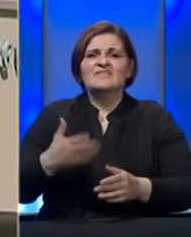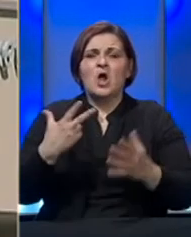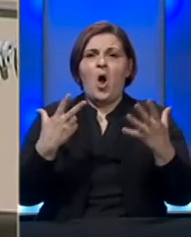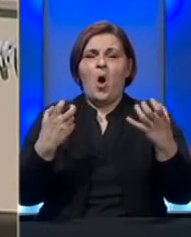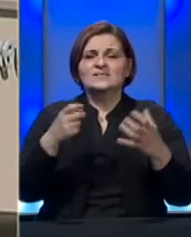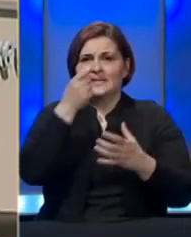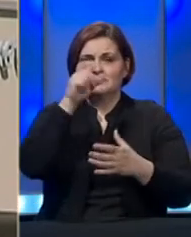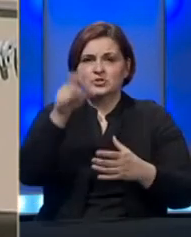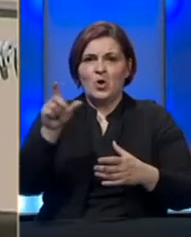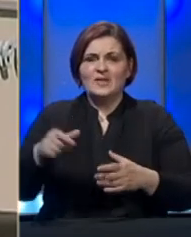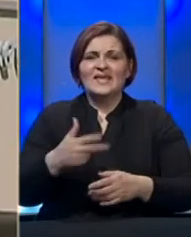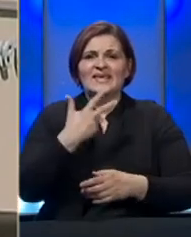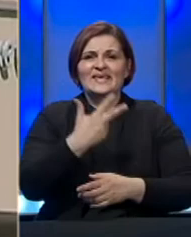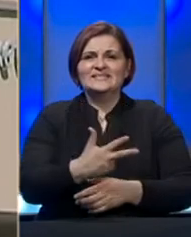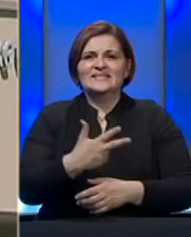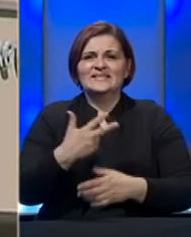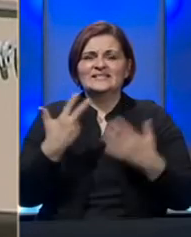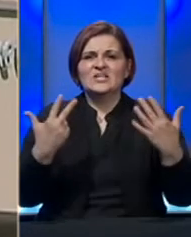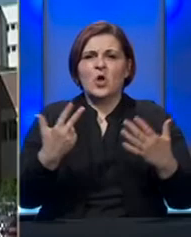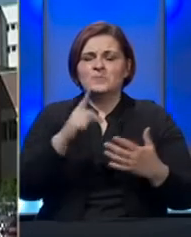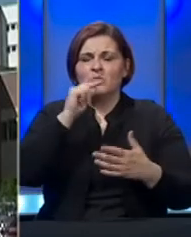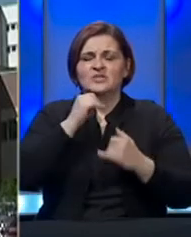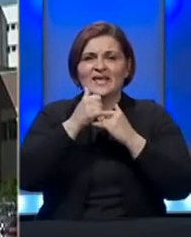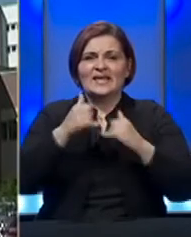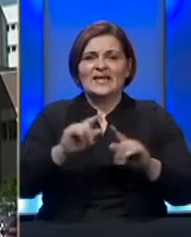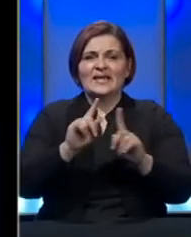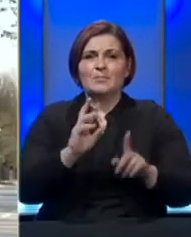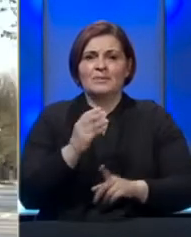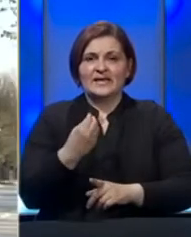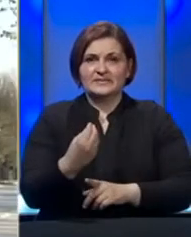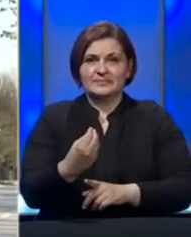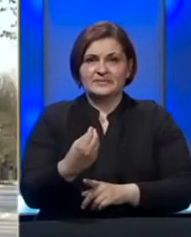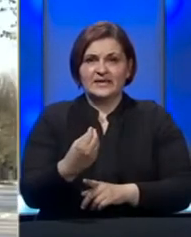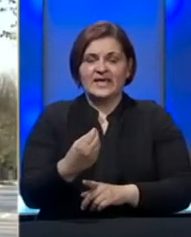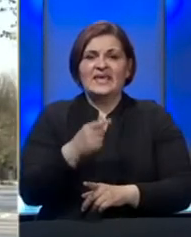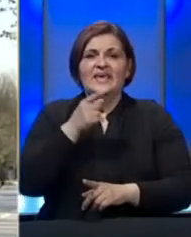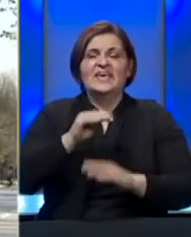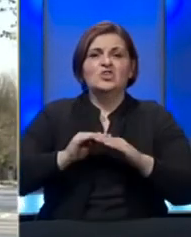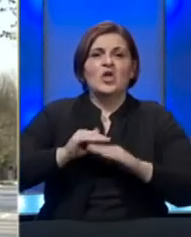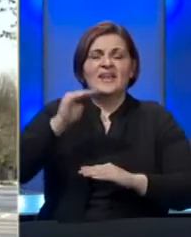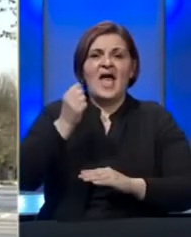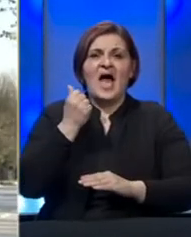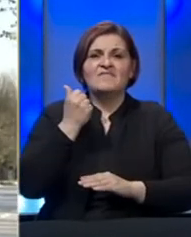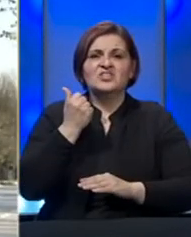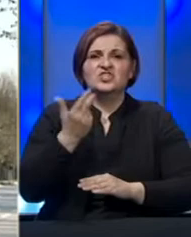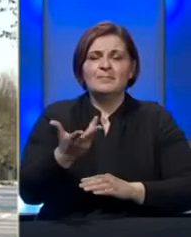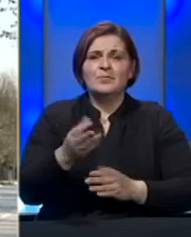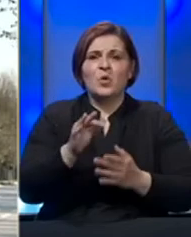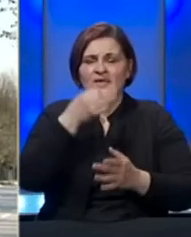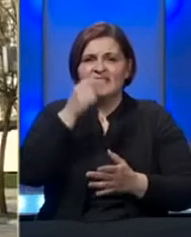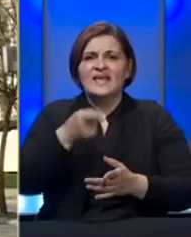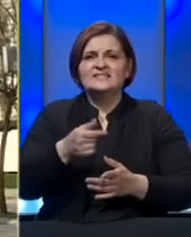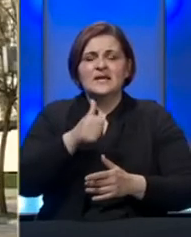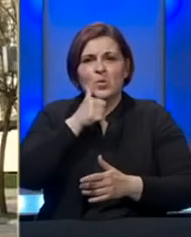lica iz 38 opština i gradova Republike Srpske. I to je najveći broj testiranih u jednom